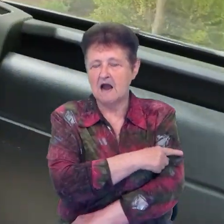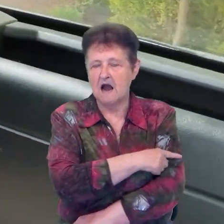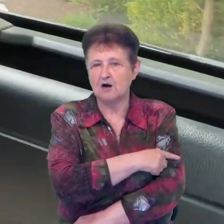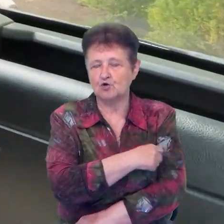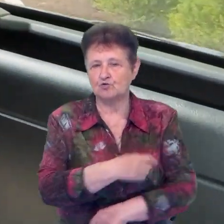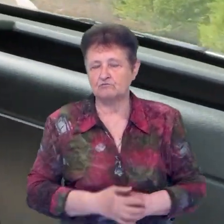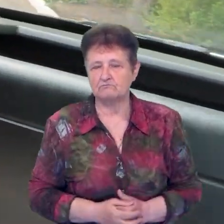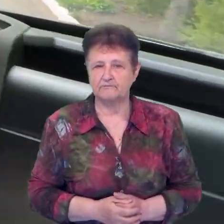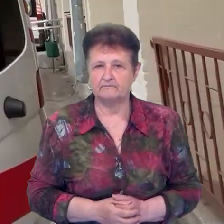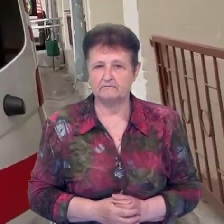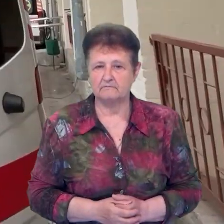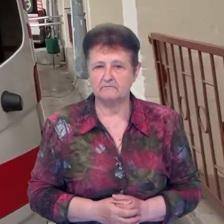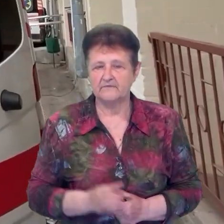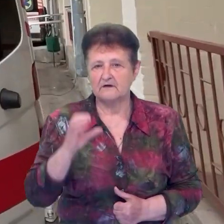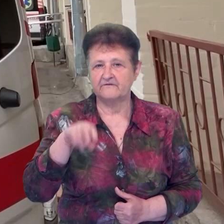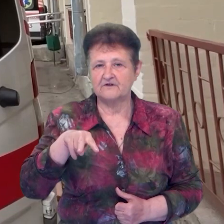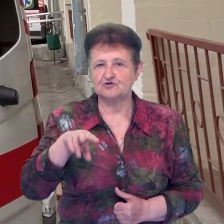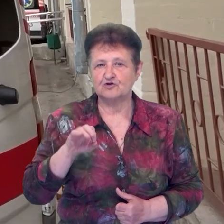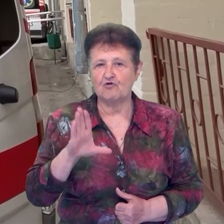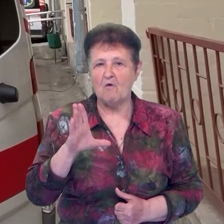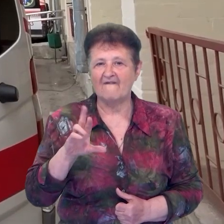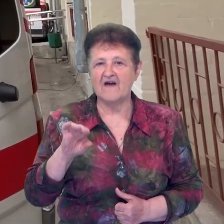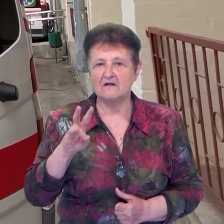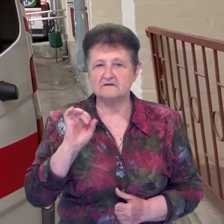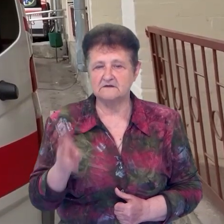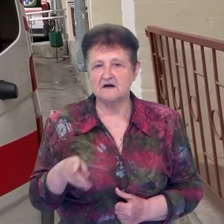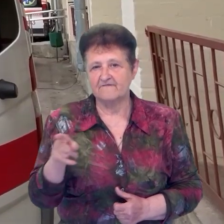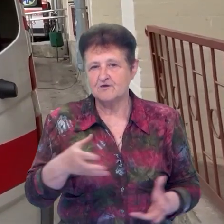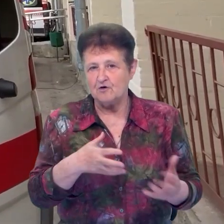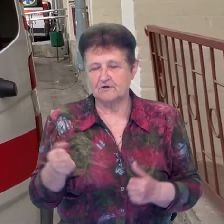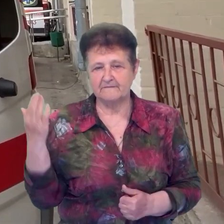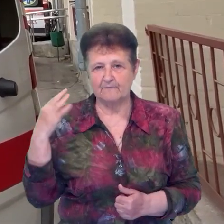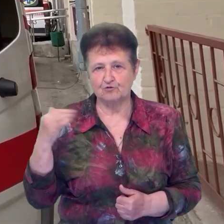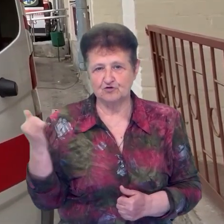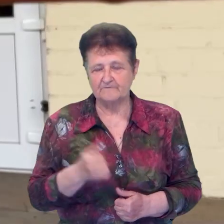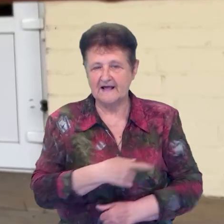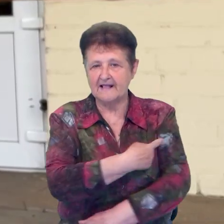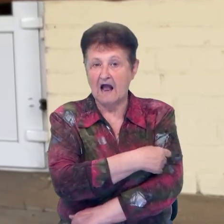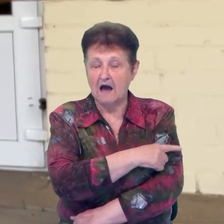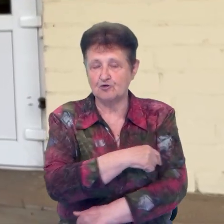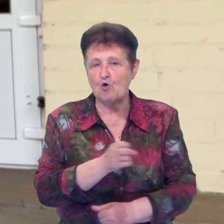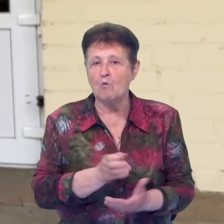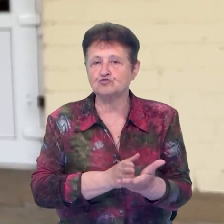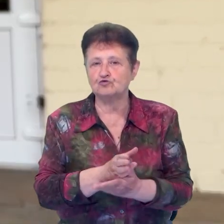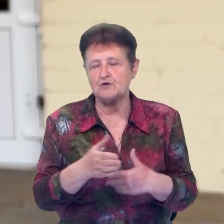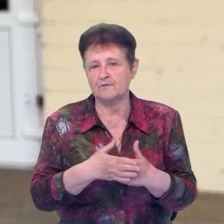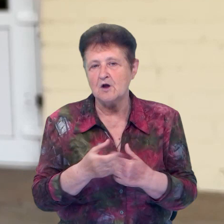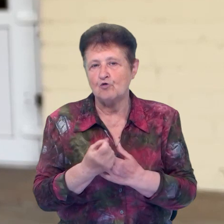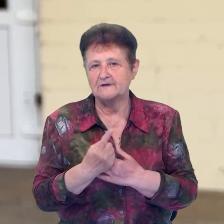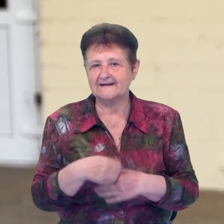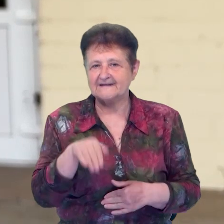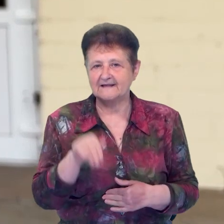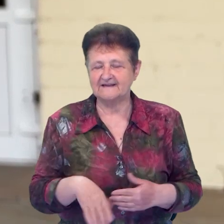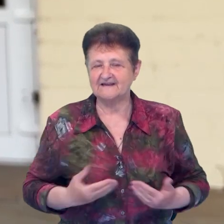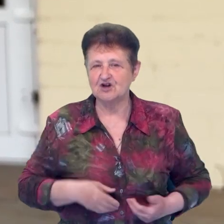в Слов'янськ, вони отримали минулого тижня. Лікарня у Талалаївці обслуговує понад 11